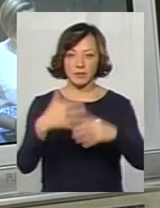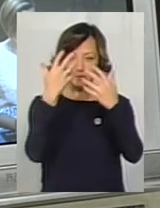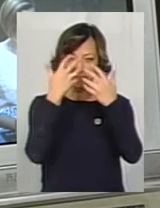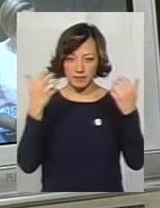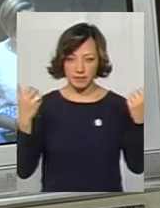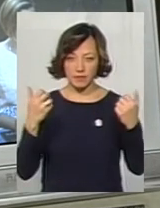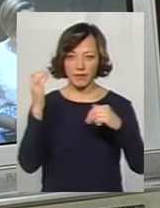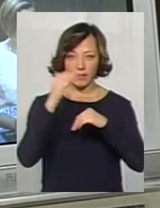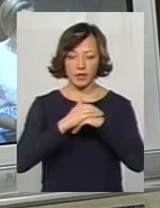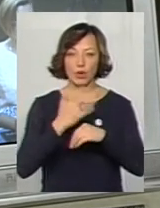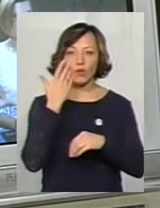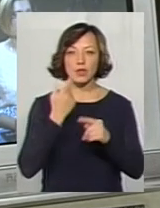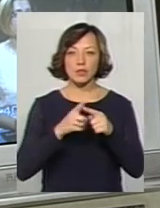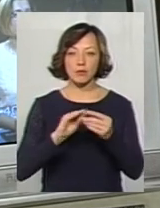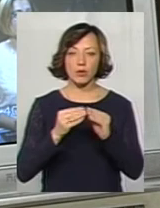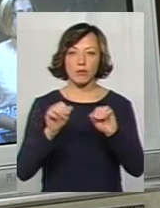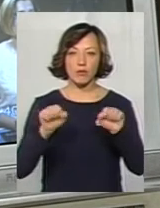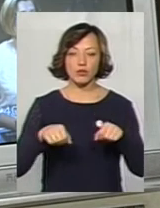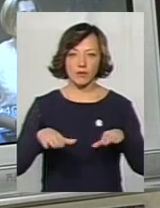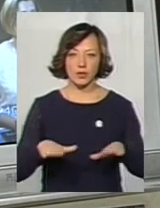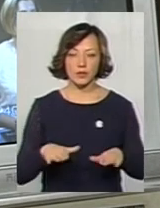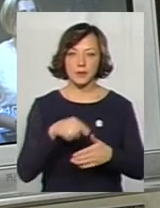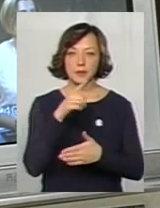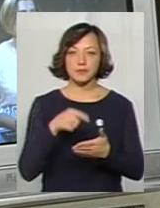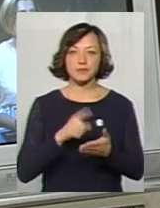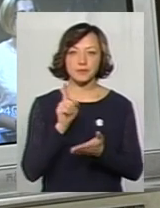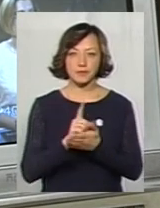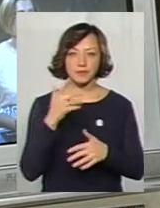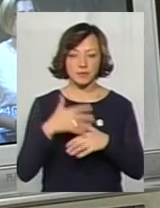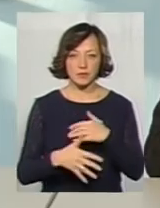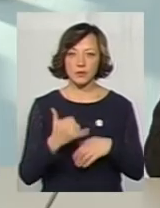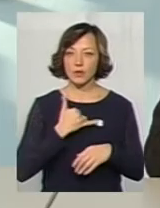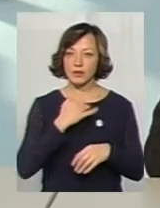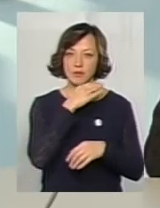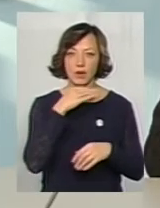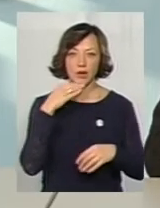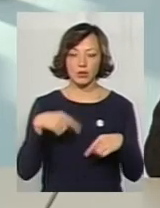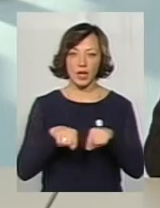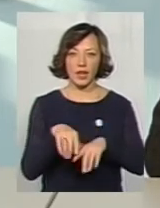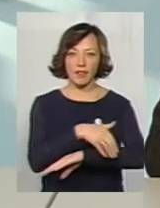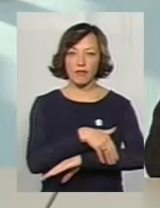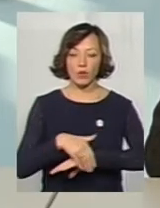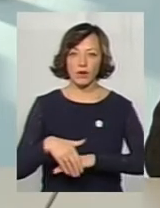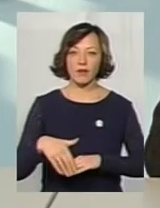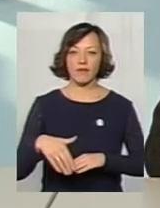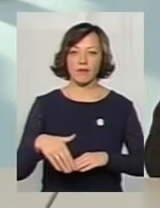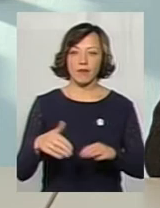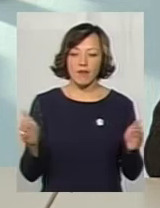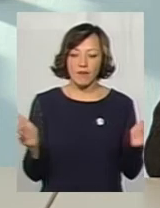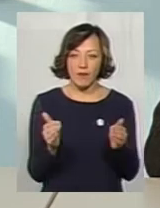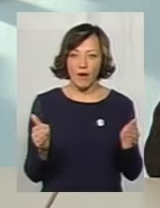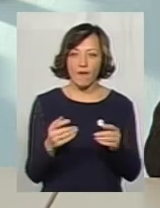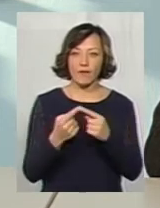освітлюється, коли ця проблема може вирішитися. Справді, маєте розуміти, що в нас дуже багато таких дворів, чимало вулиць,